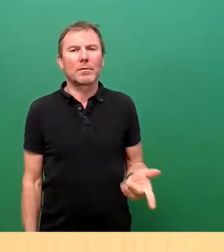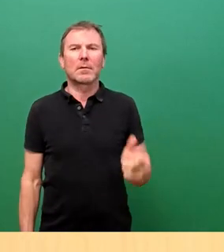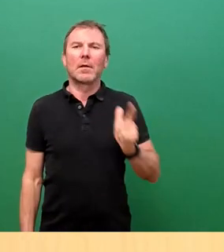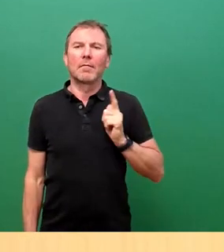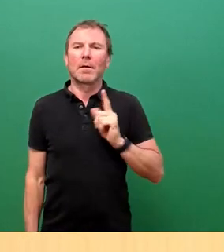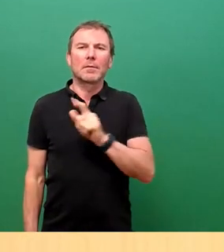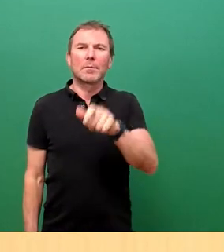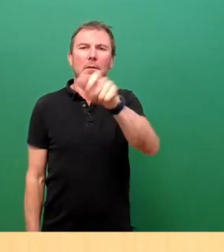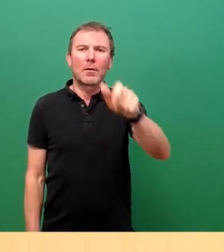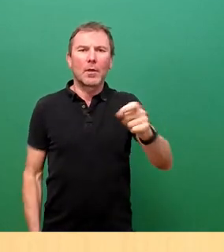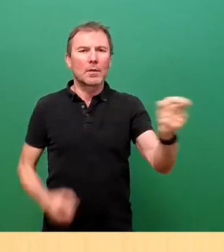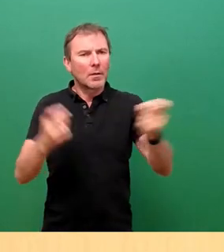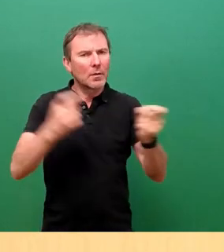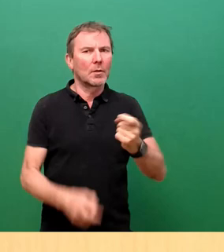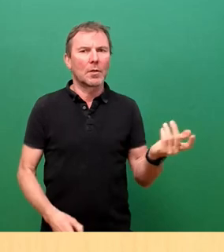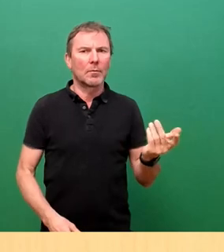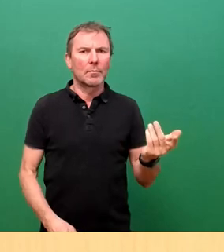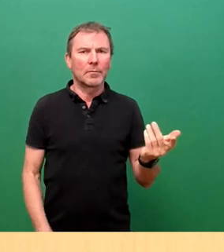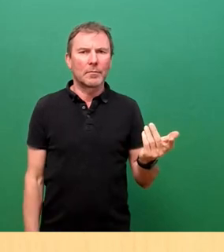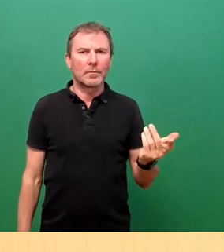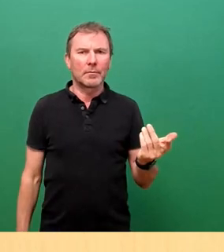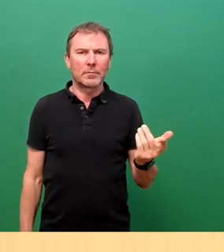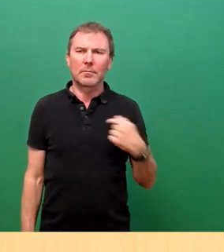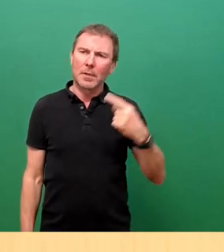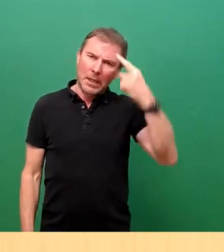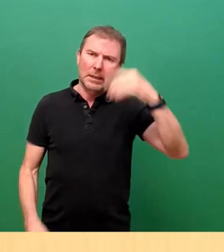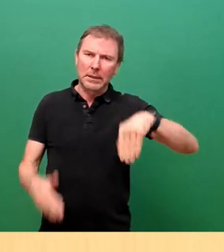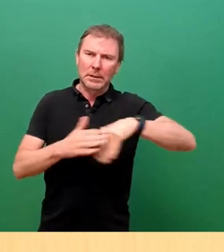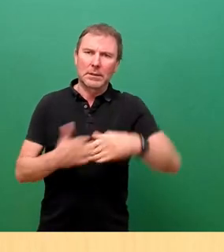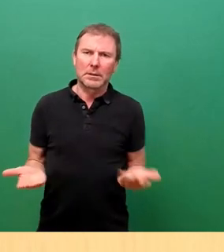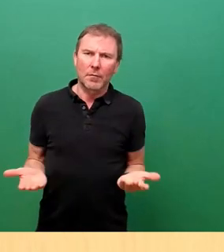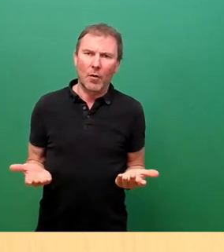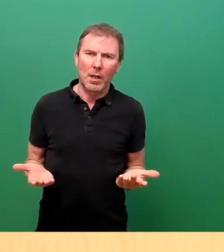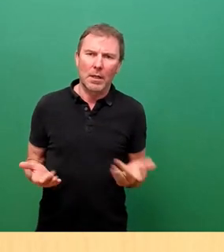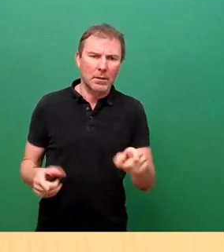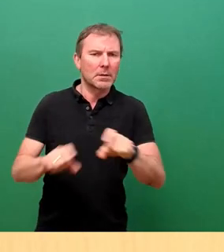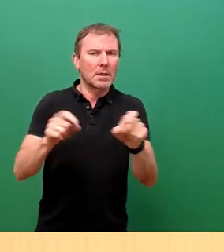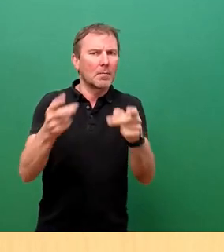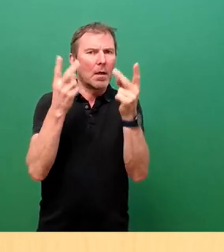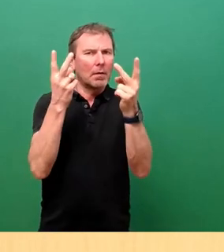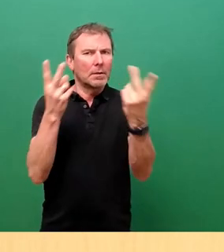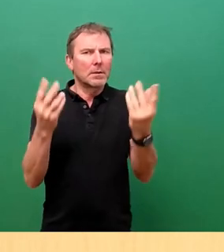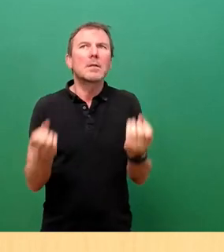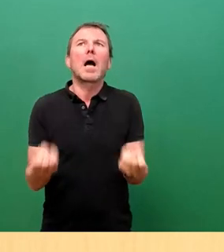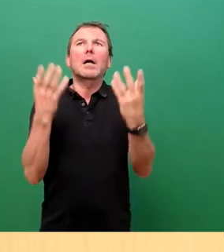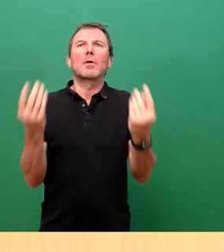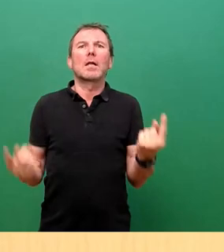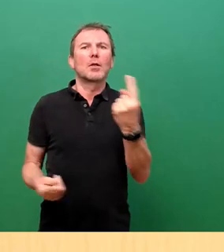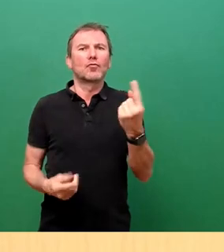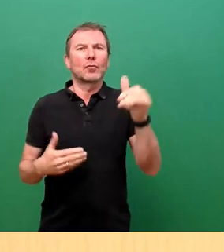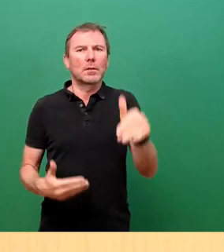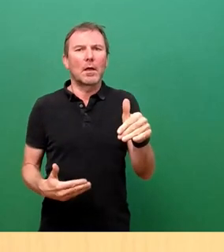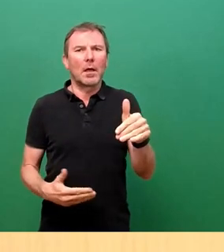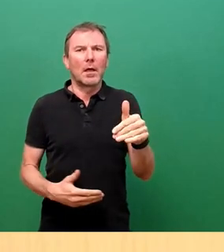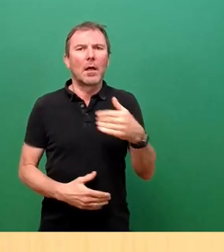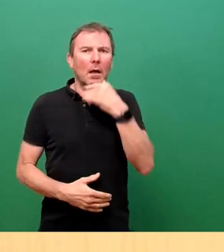Bürgermeister kommen, weil es mir relativ sinnvoll erscheint, zu diesem Thema, wenn es schon eine aktuelle Stunde gibt, dann auch die entsprechenden Zuhörer